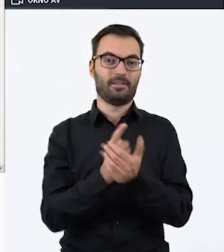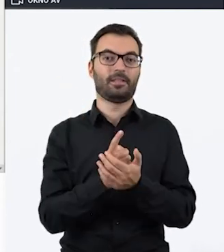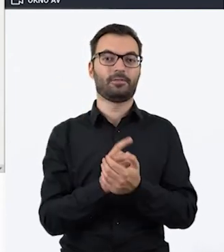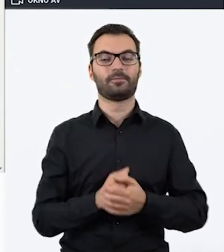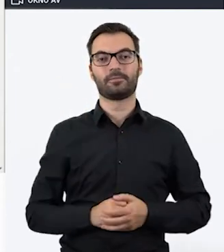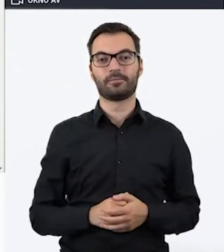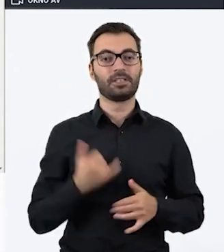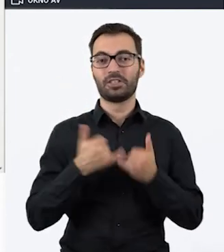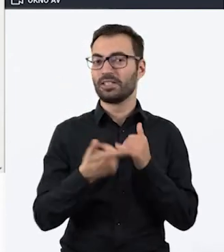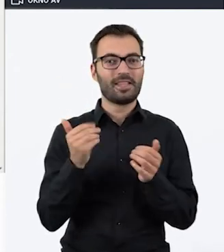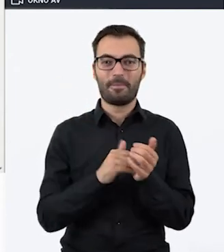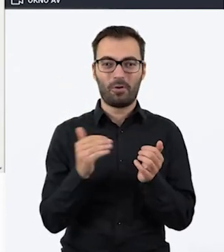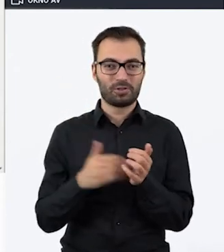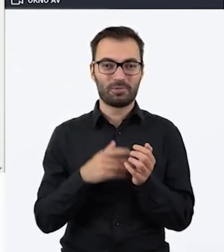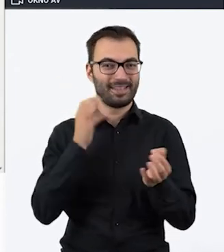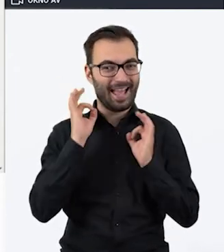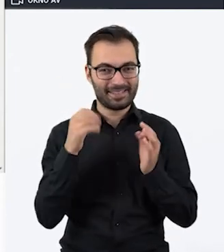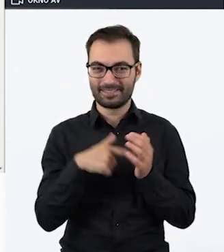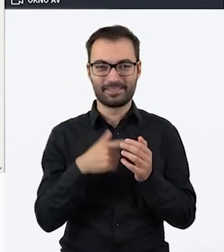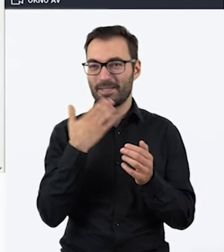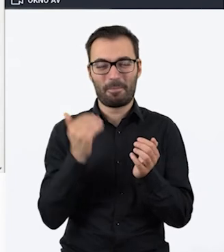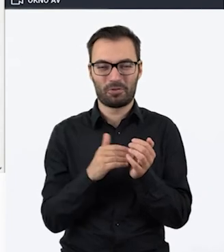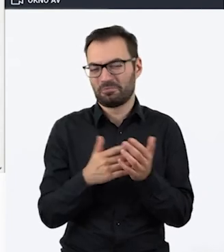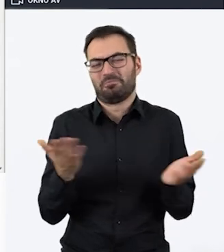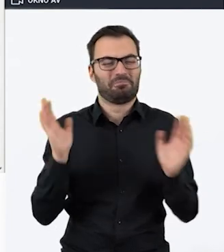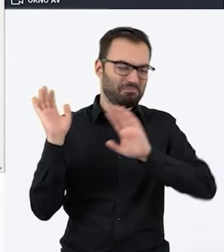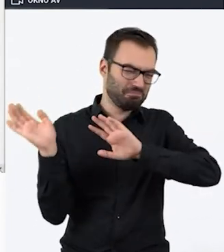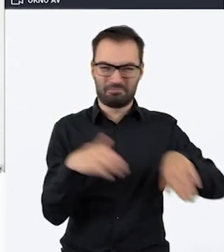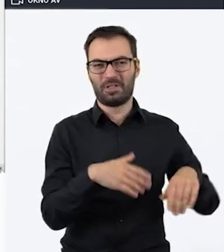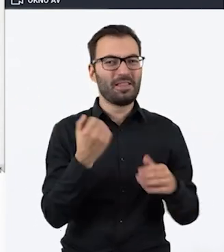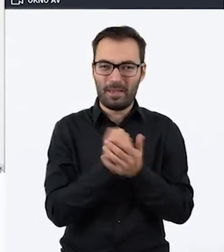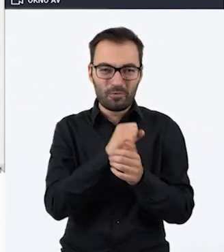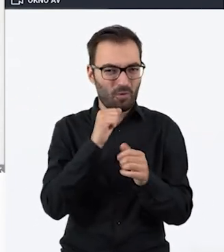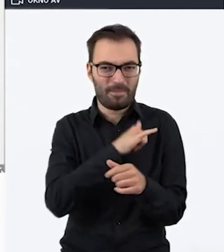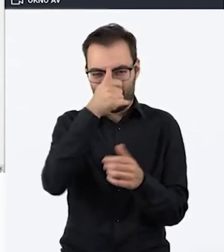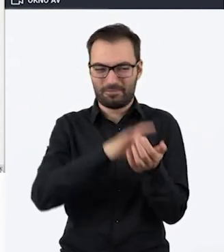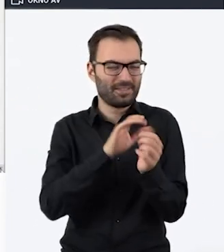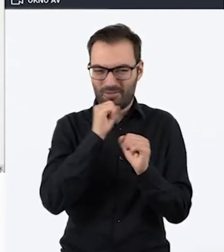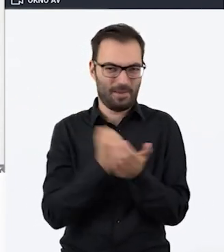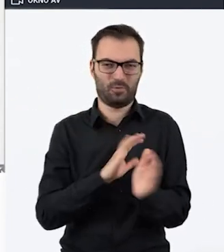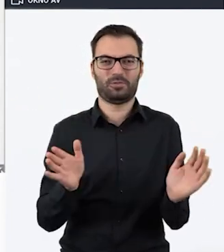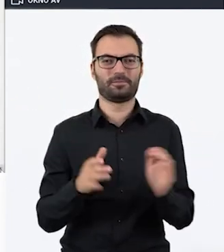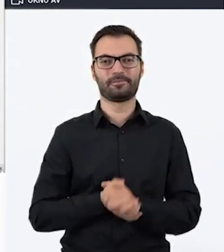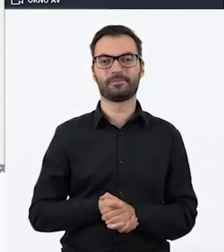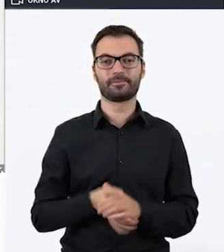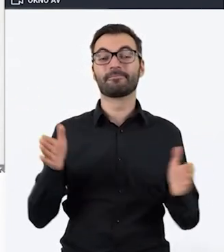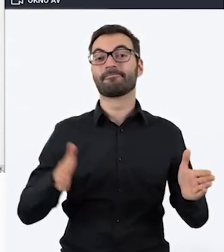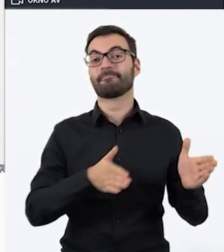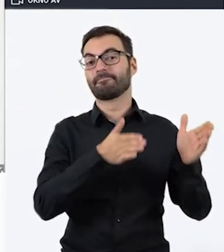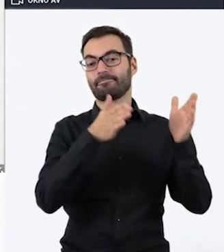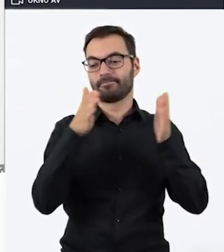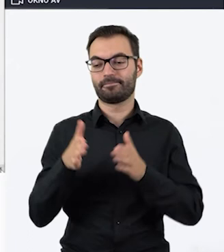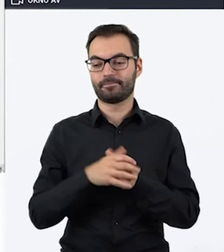przeszedł. Jeżeli nie jest to u Państwa przypadku konieczne, to można ten krok w ogóle pominąć. No dobrze, to przejdę w